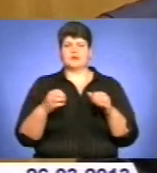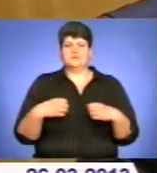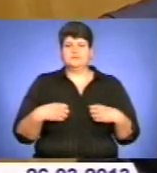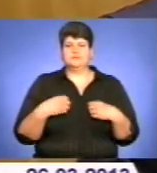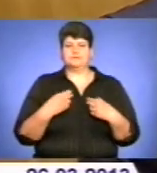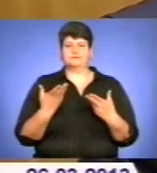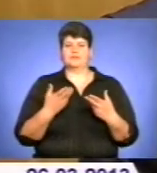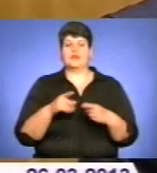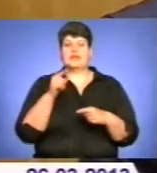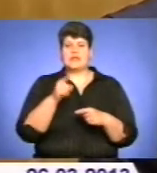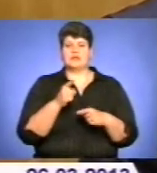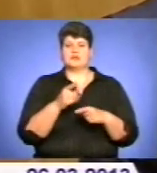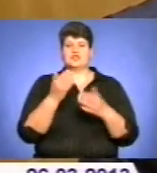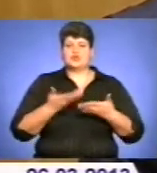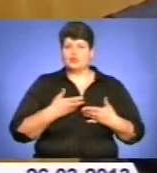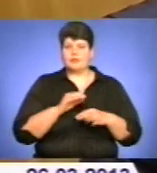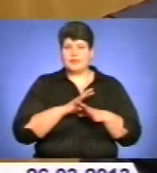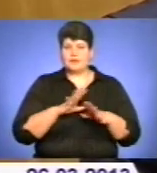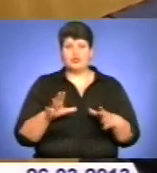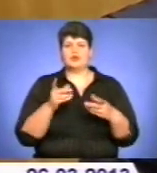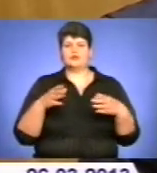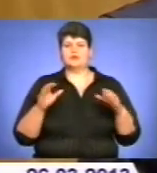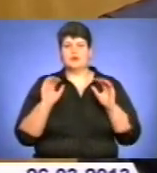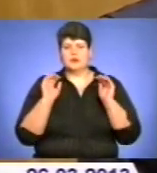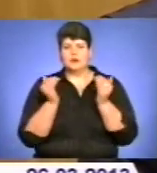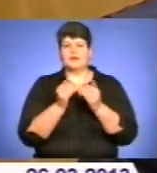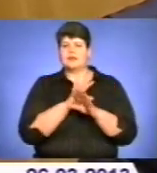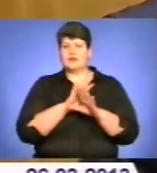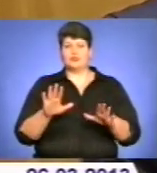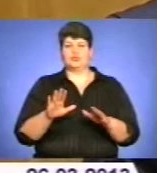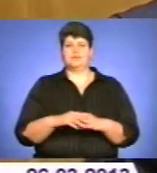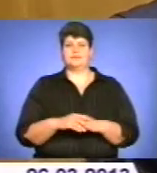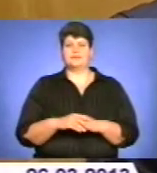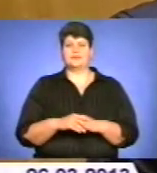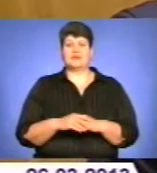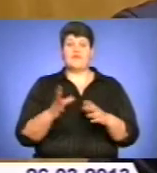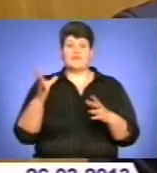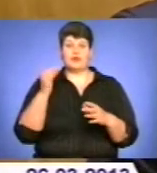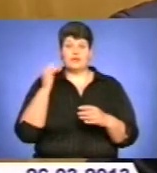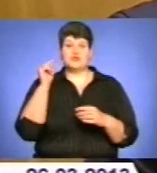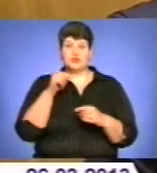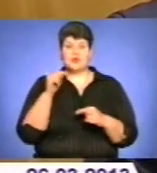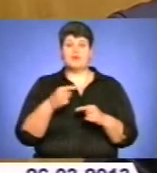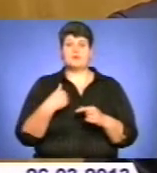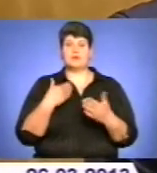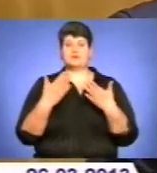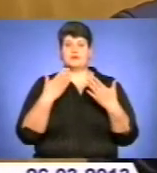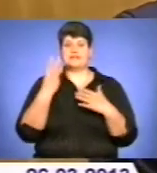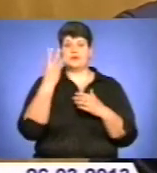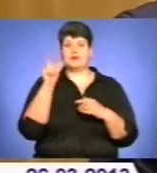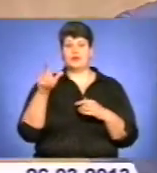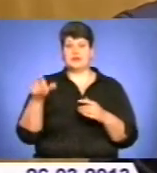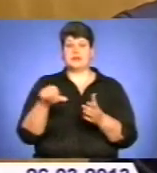життю чи добробуту не буде, що ніхто не буде їх блокувати, їх не буде цькувати. Виходячи з цього, ми спілкувалися з трьома людьми, які